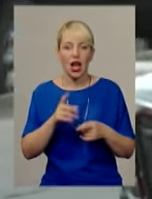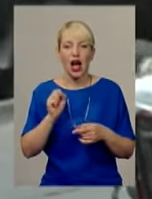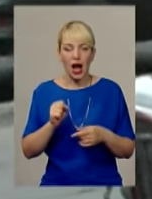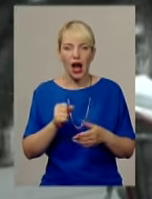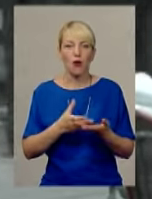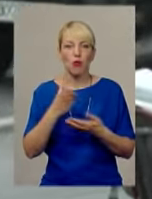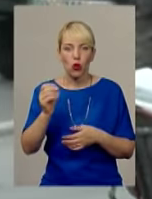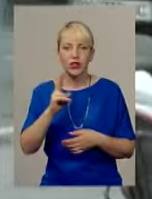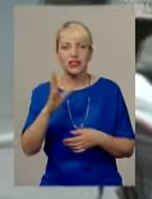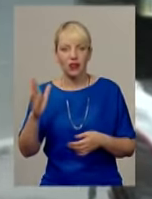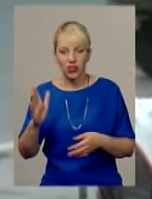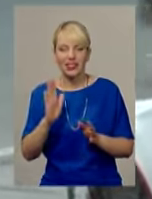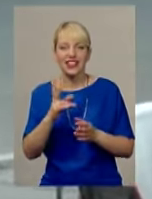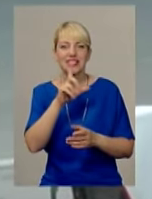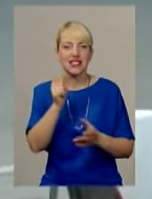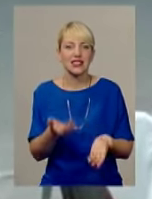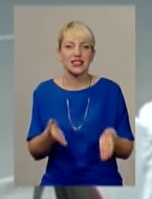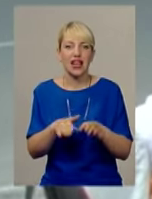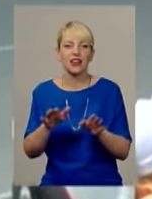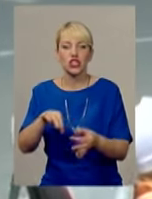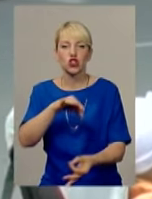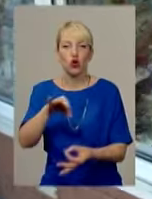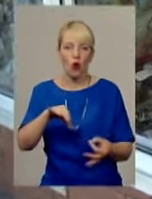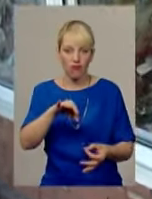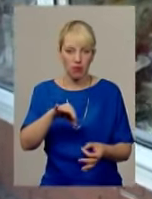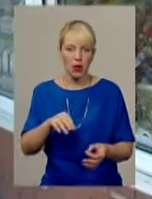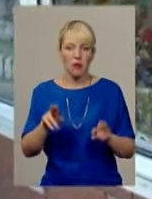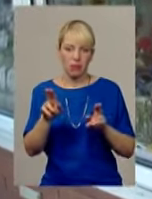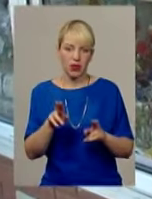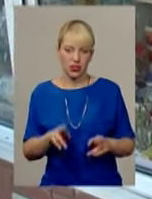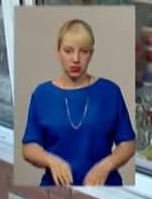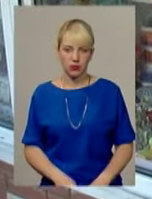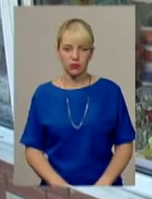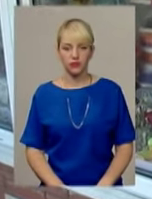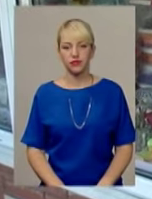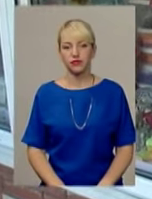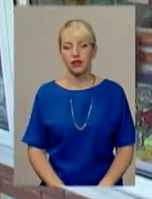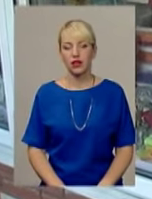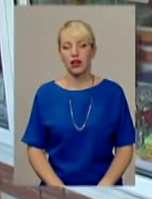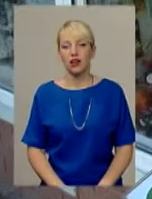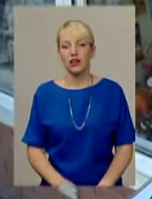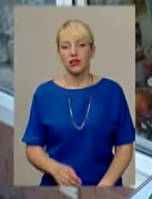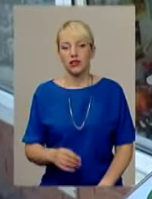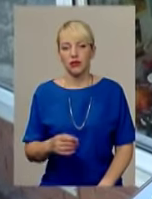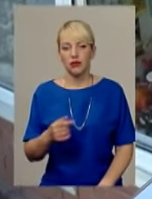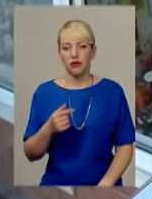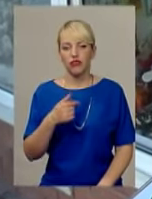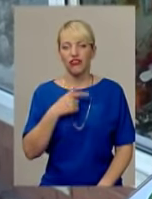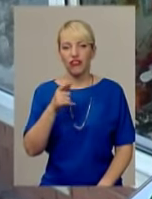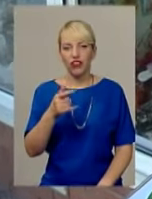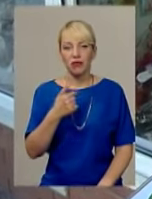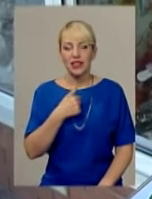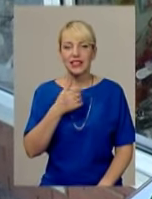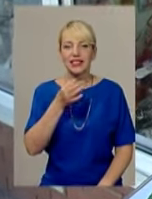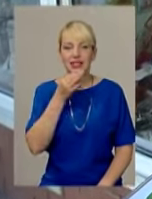зізнаються ті подоляни, яких нам вдалося запитати просто на вулиці. Та за комуналку вже Бог забула, я забула, коли платила. Ви мені скажіть, я за